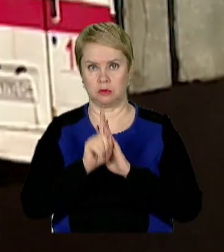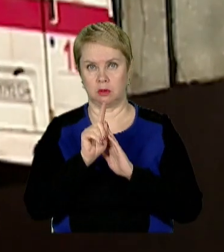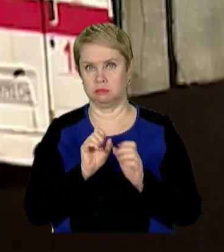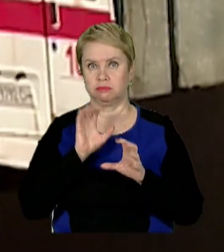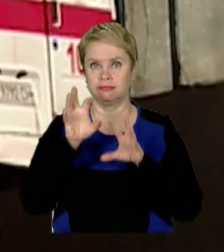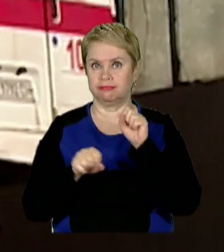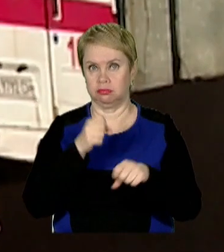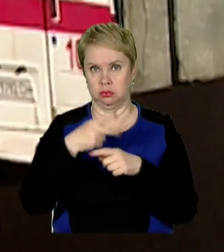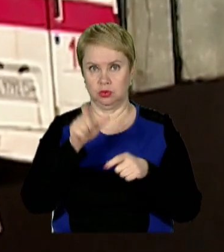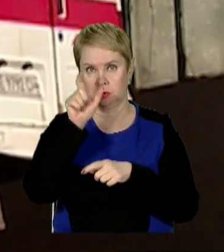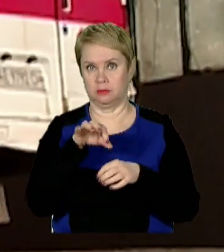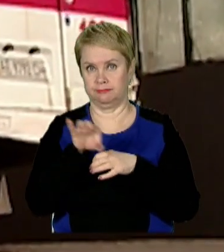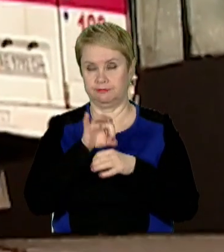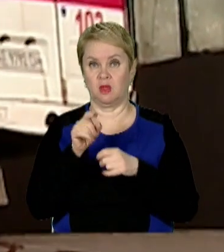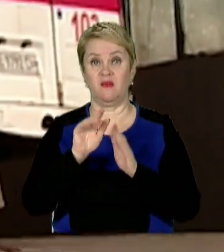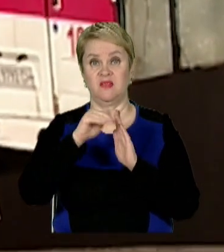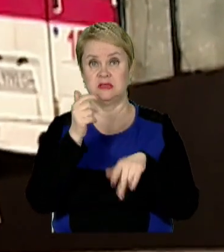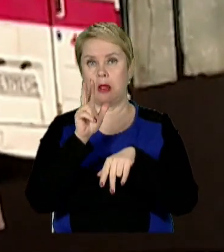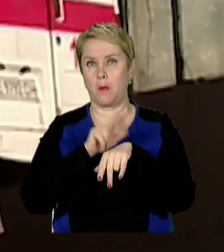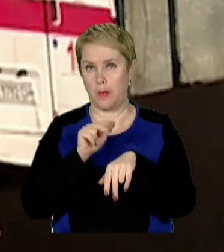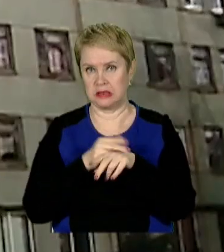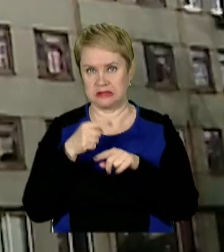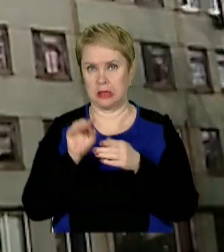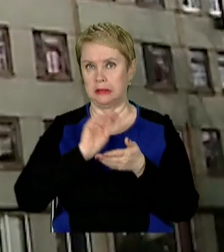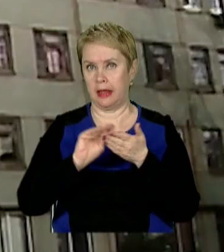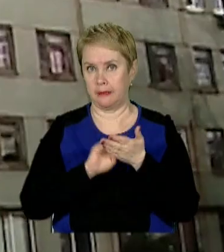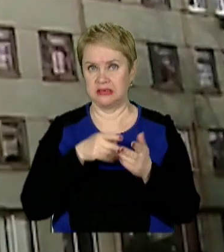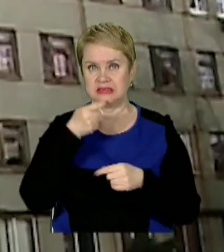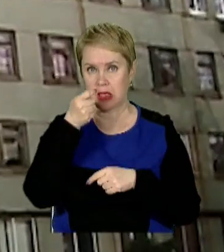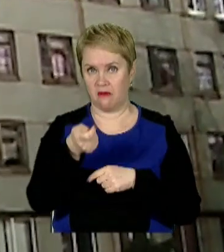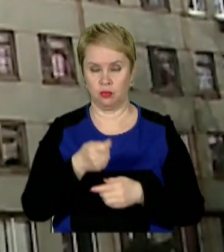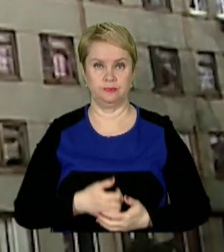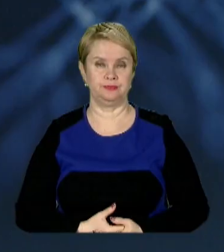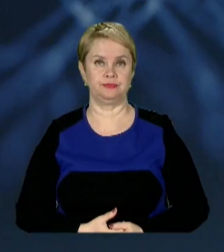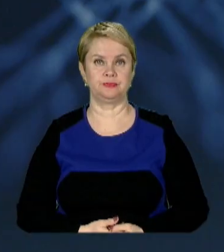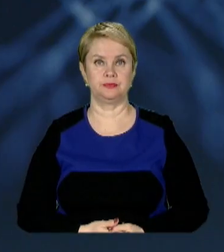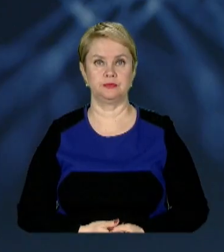кидатись на фельдшерок. Ті ж викликали наряд поліції та написали заяву.